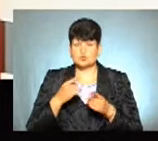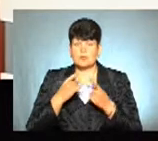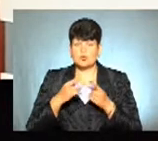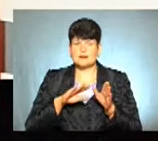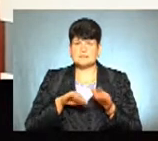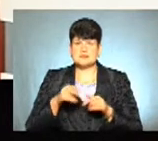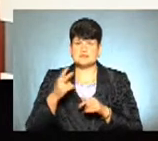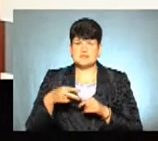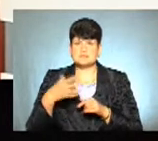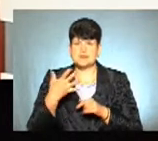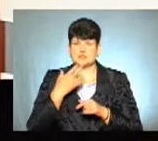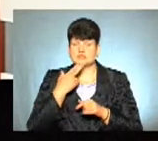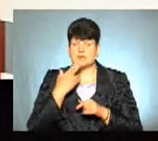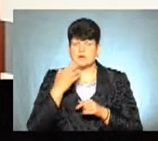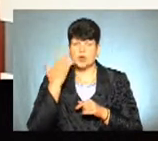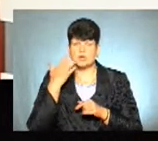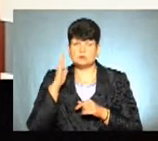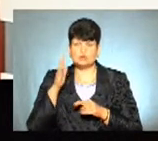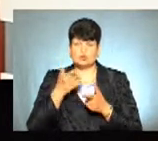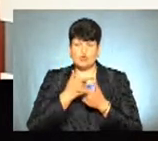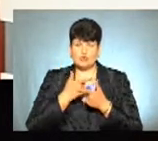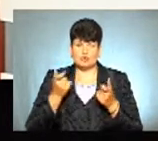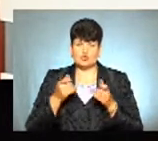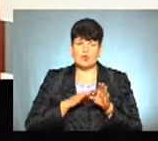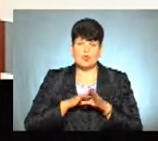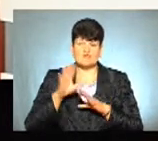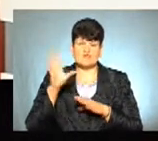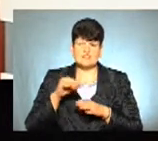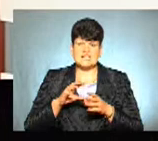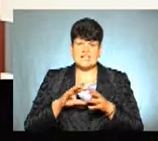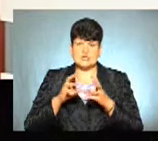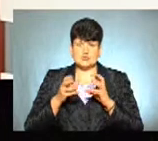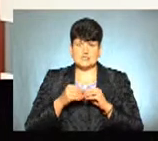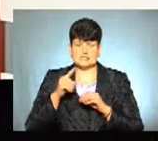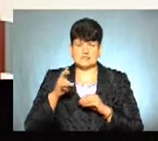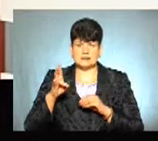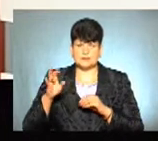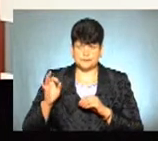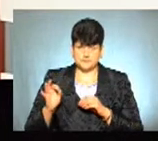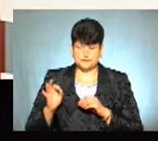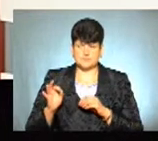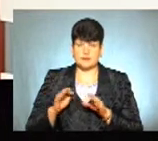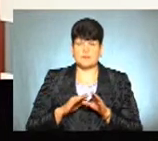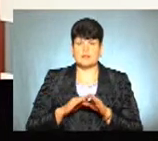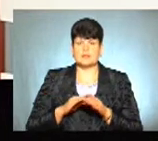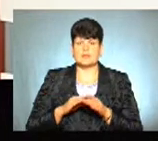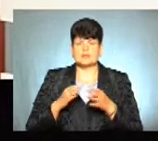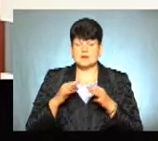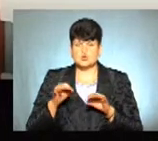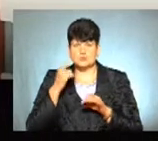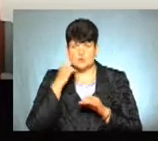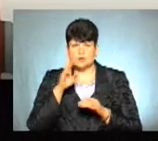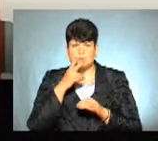25 червня, коли будуть оголошені повністю всі результати зовнішнього незалежного оцінювання і будемо